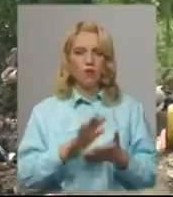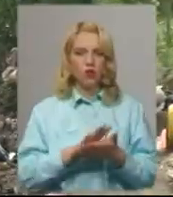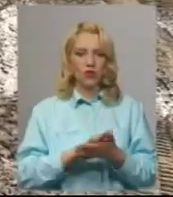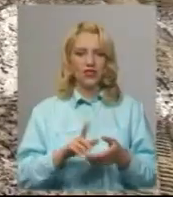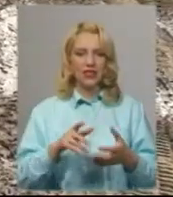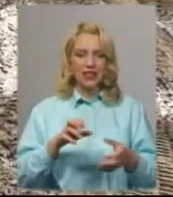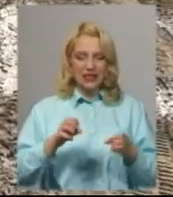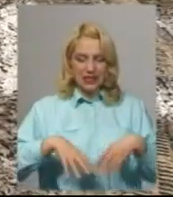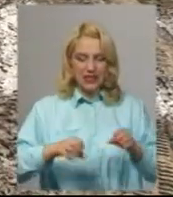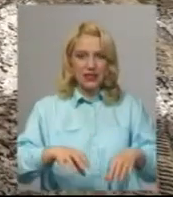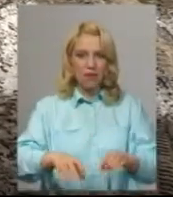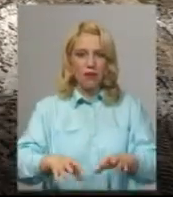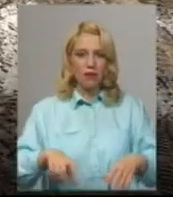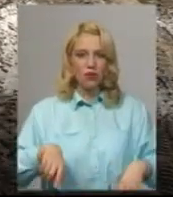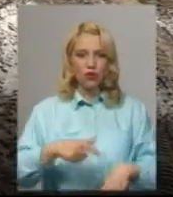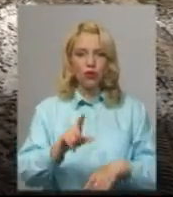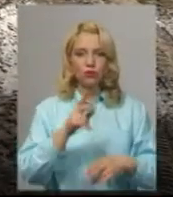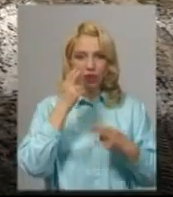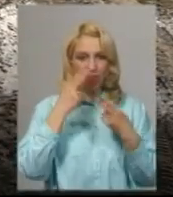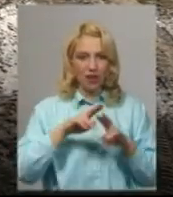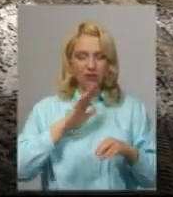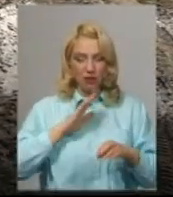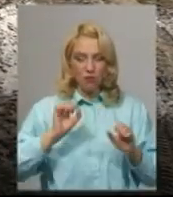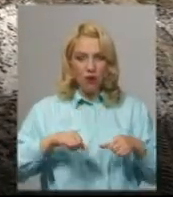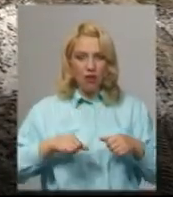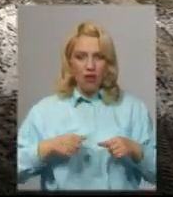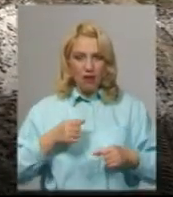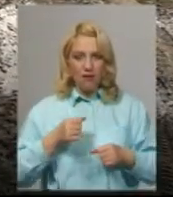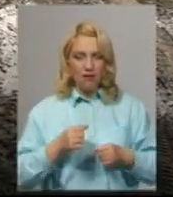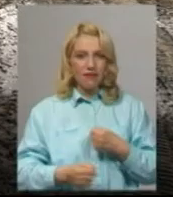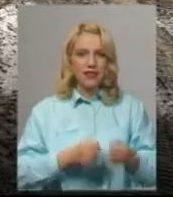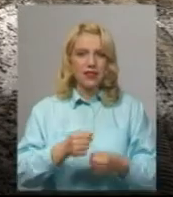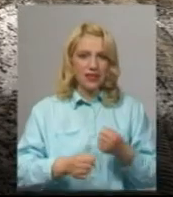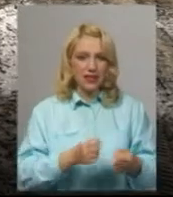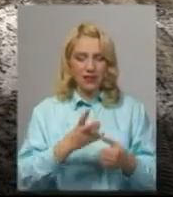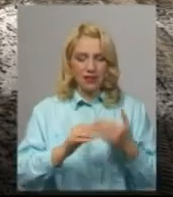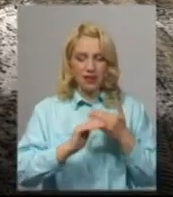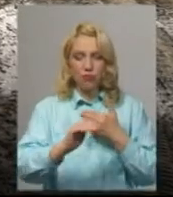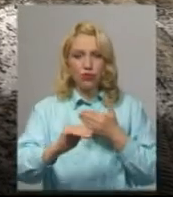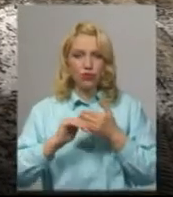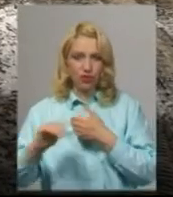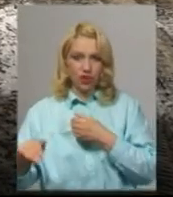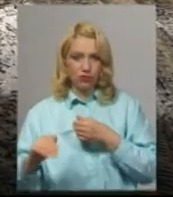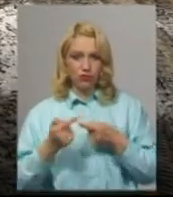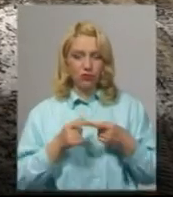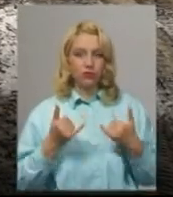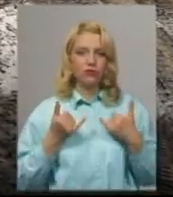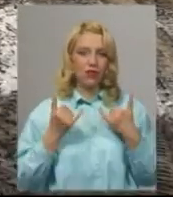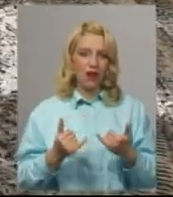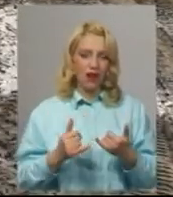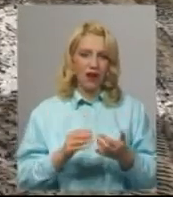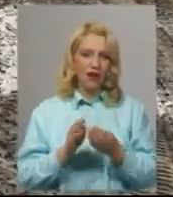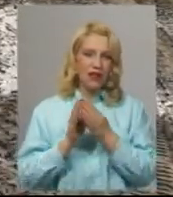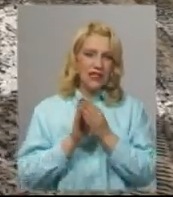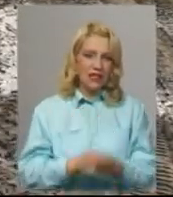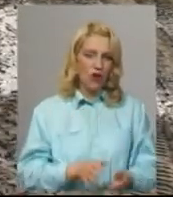такі ділянки, щоб техніка вже заїжджала вчора ввечері на площадки, які спеціально відведені для захоронення.